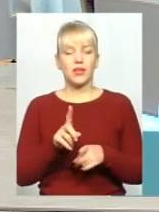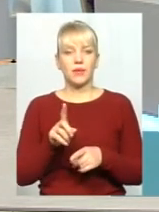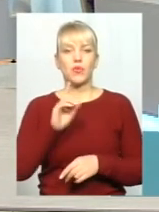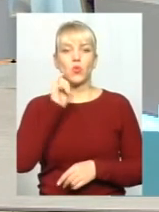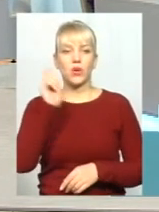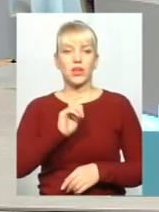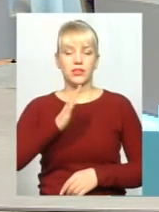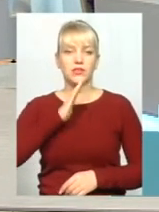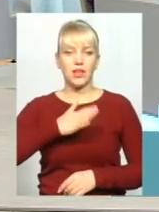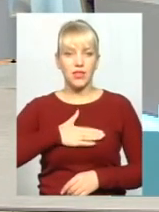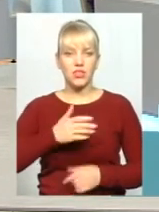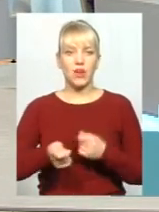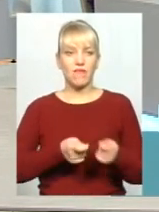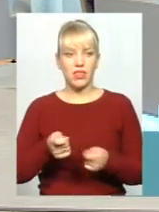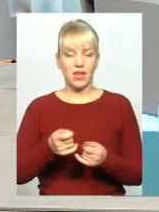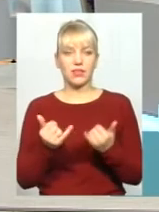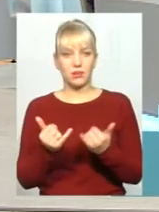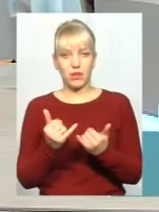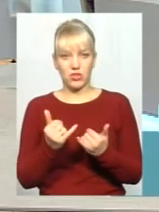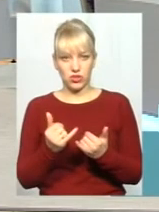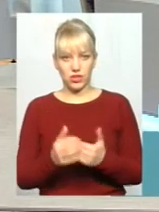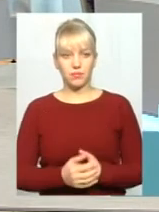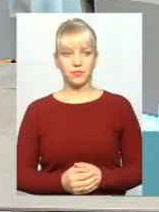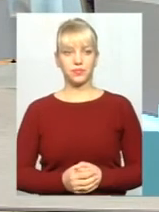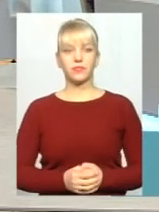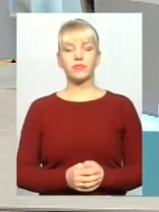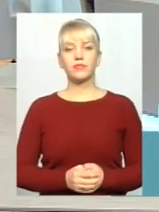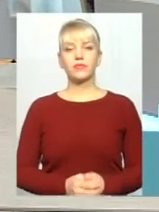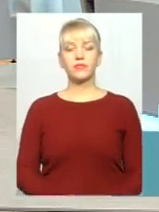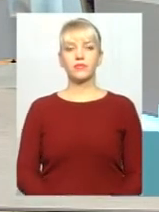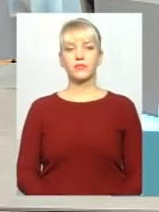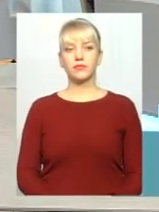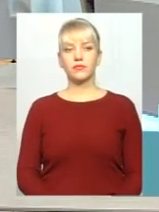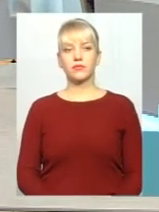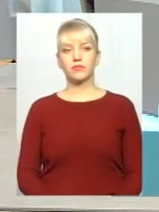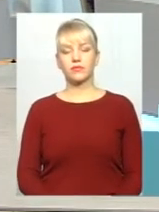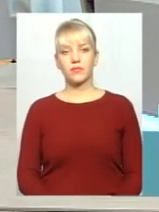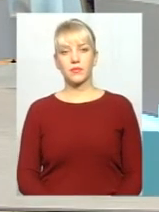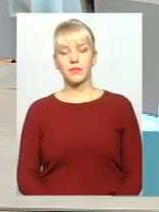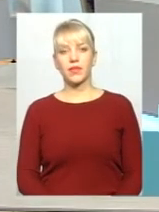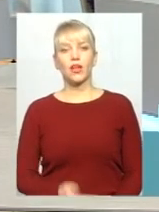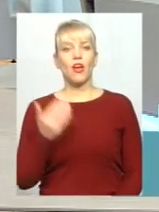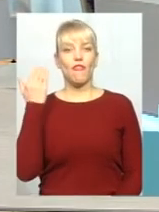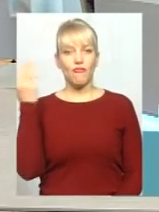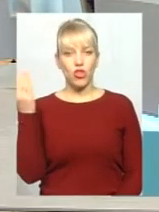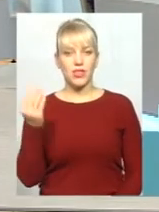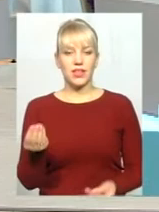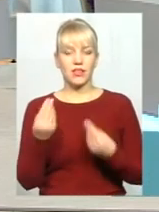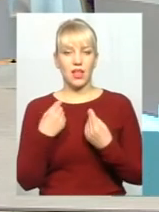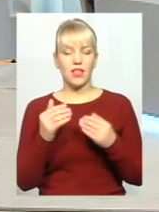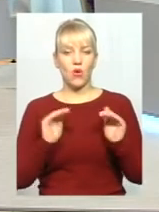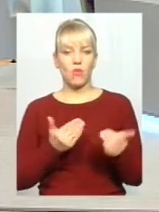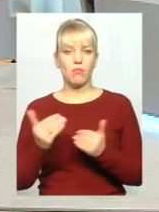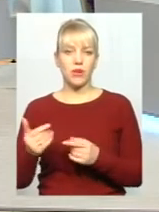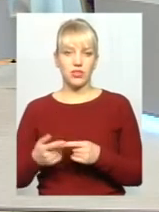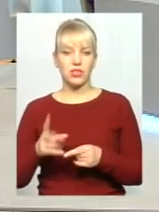наша влада теперішня, ну, чи там, візьмемо теперішню, вони поставили обмеження на розмитнення